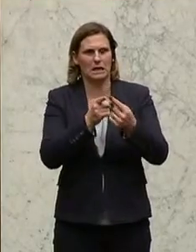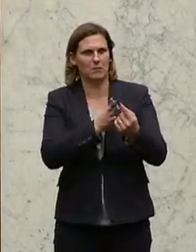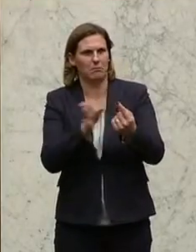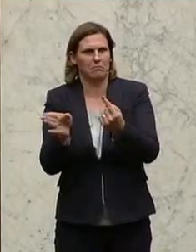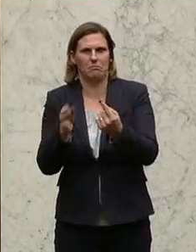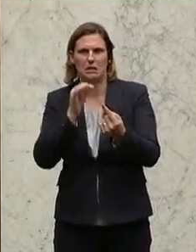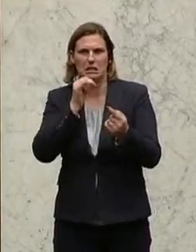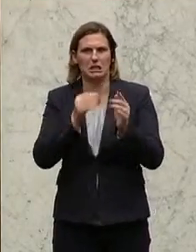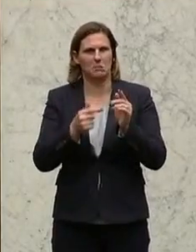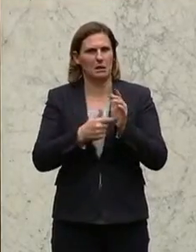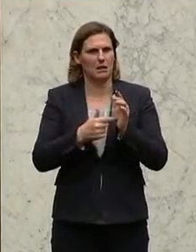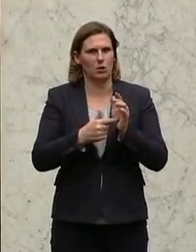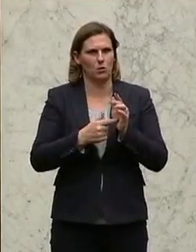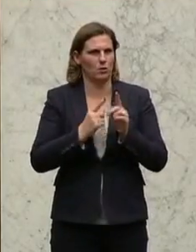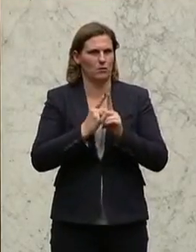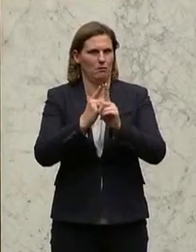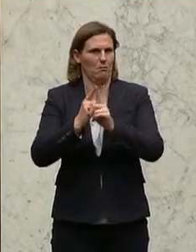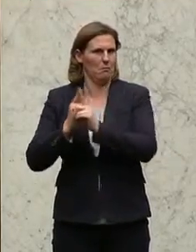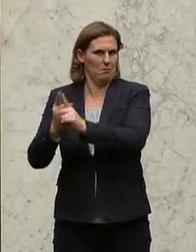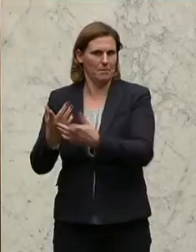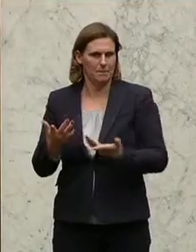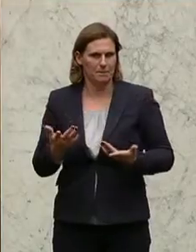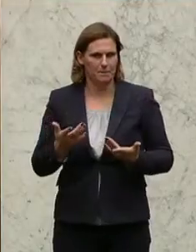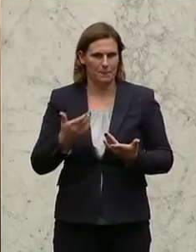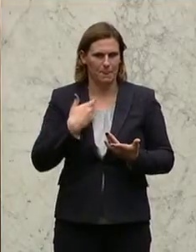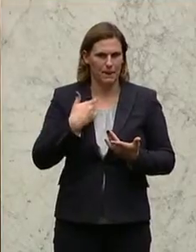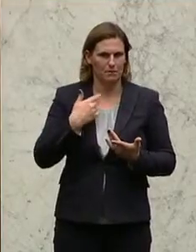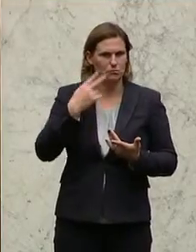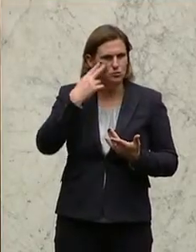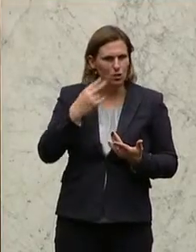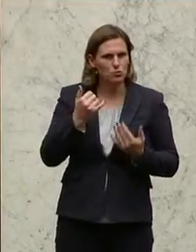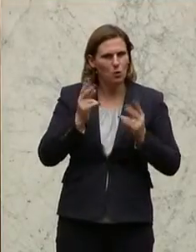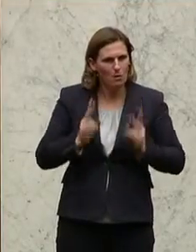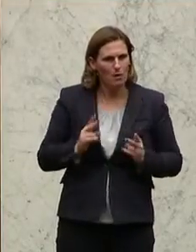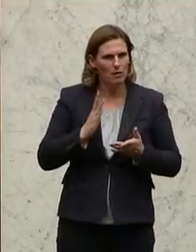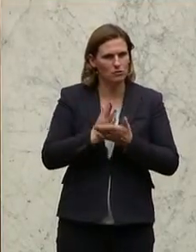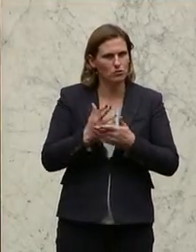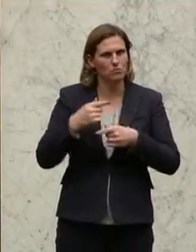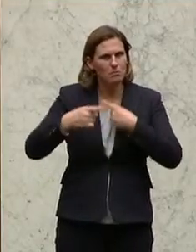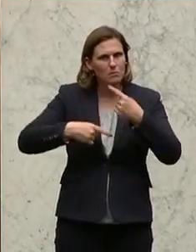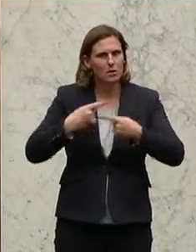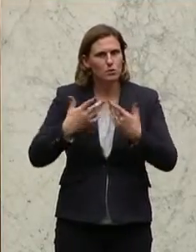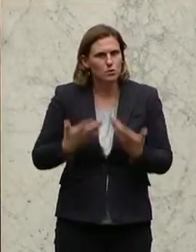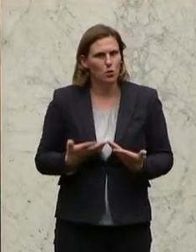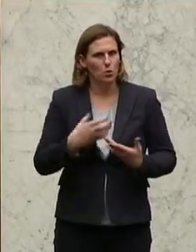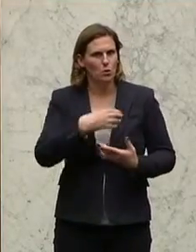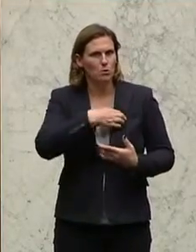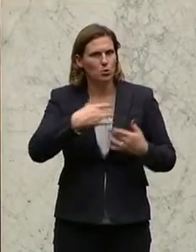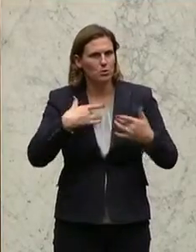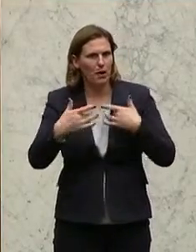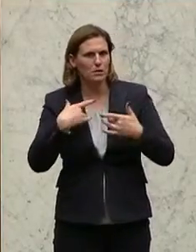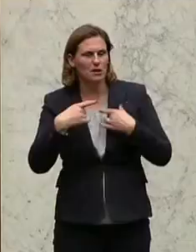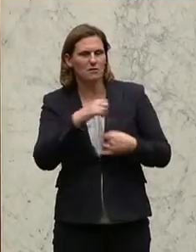binden. Also offensichtlich, offensichtlich war es ja wohl gang und gäbe dort schon, dass man dieses Burgtheater als